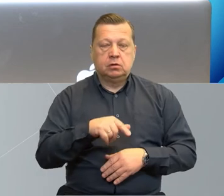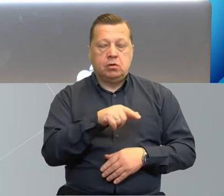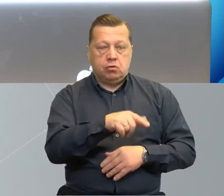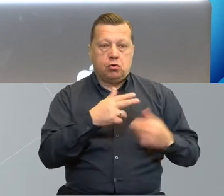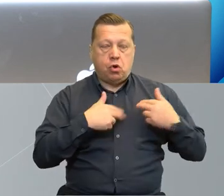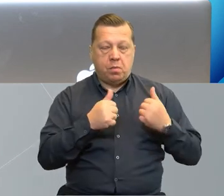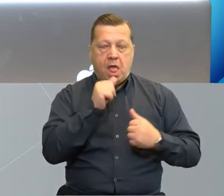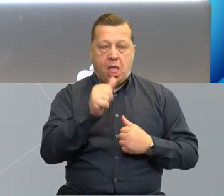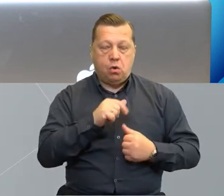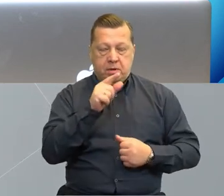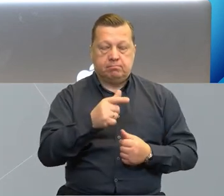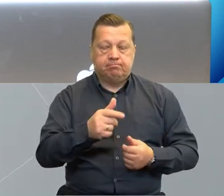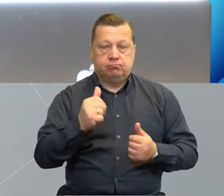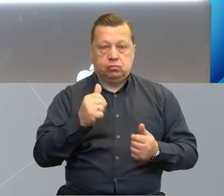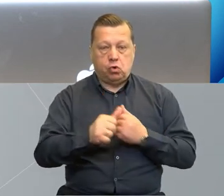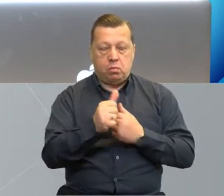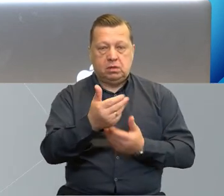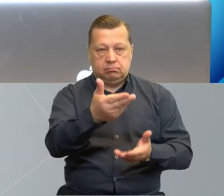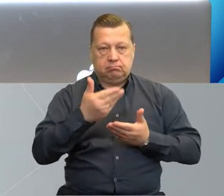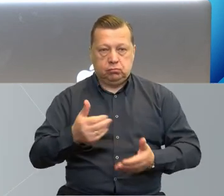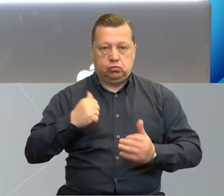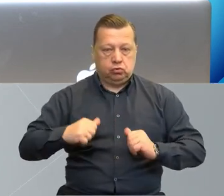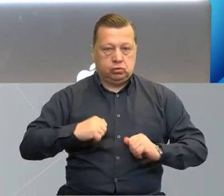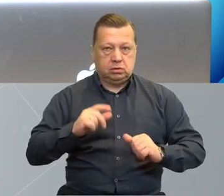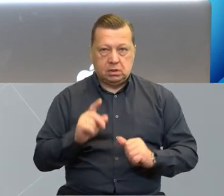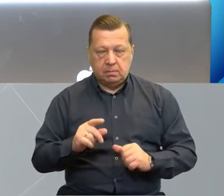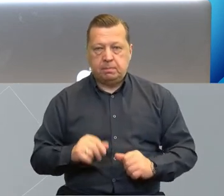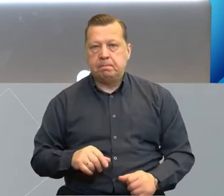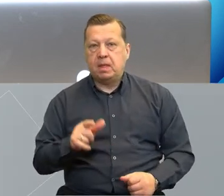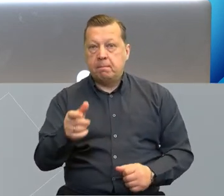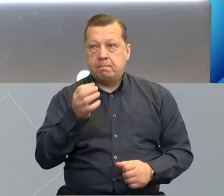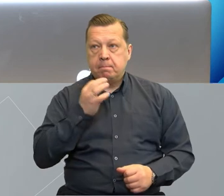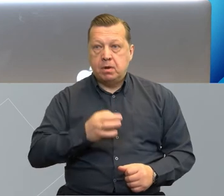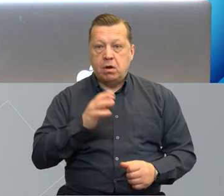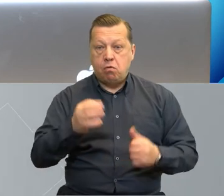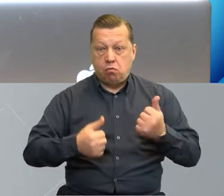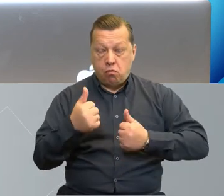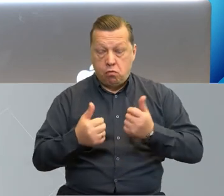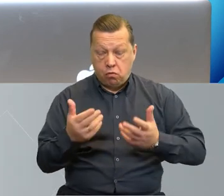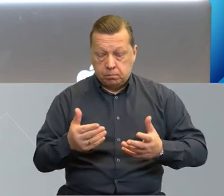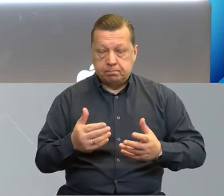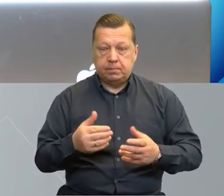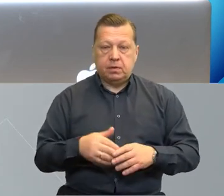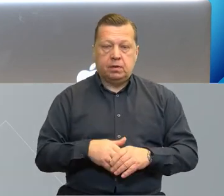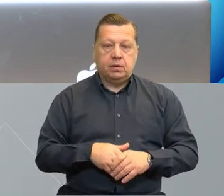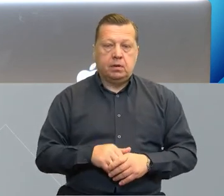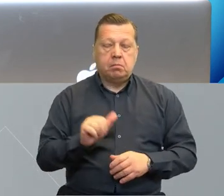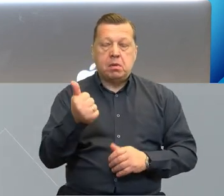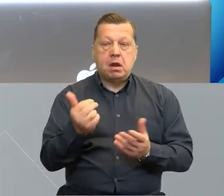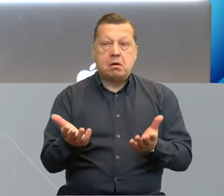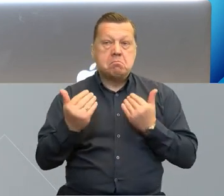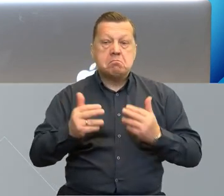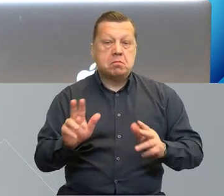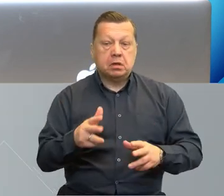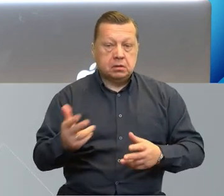Komisji Europejskiej. No a jeżeli chodzi o pytanie o konkursy, o pierwsze nabory,